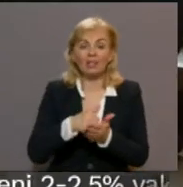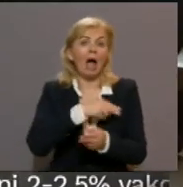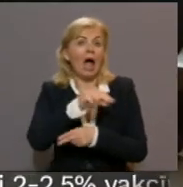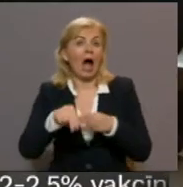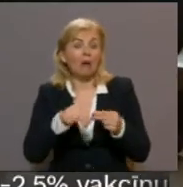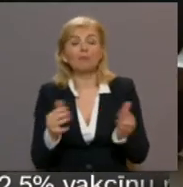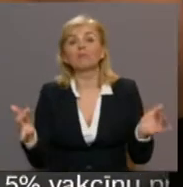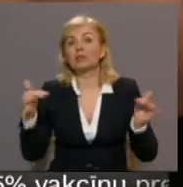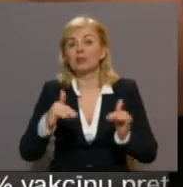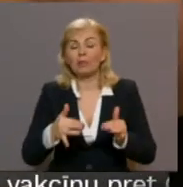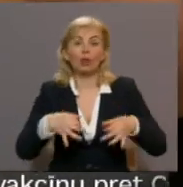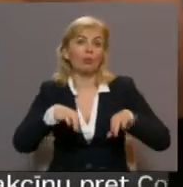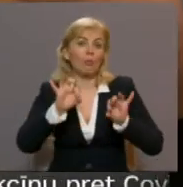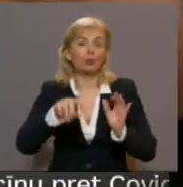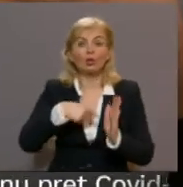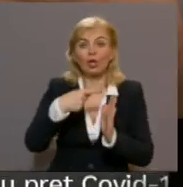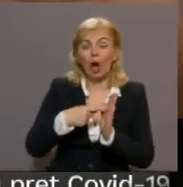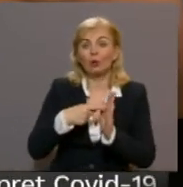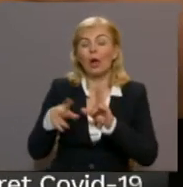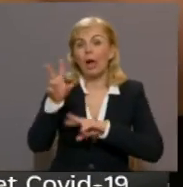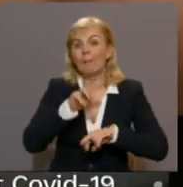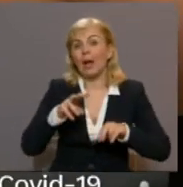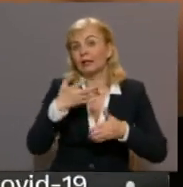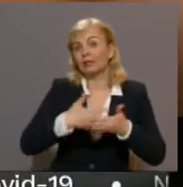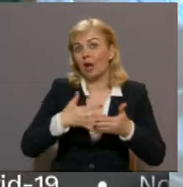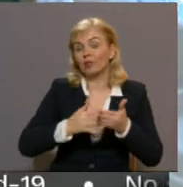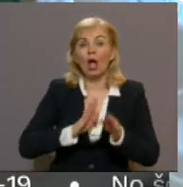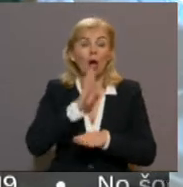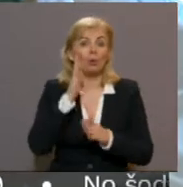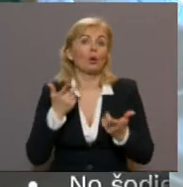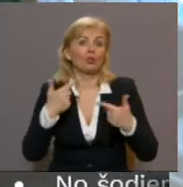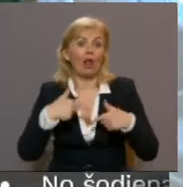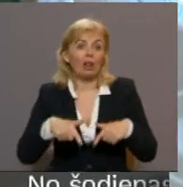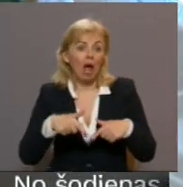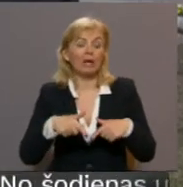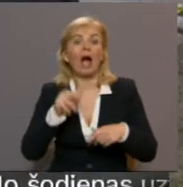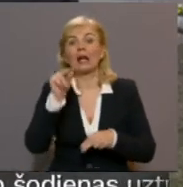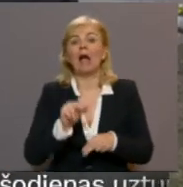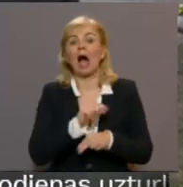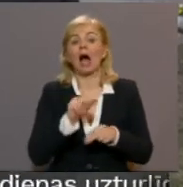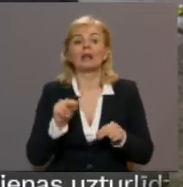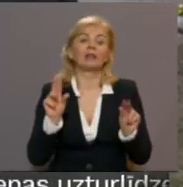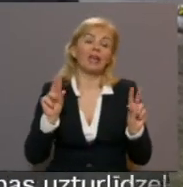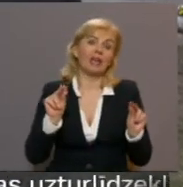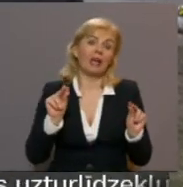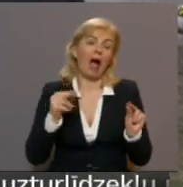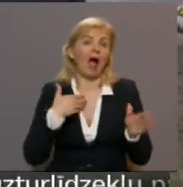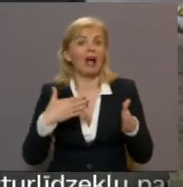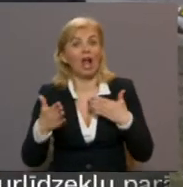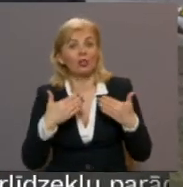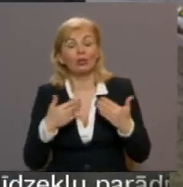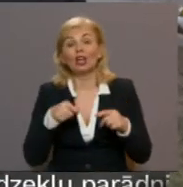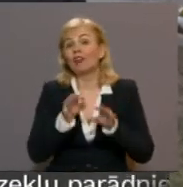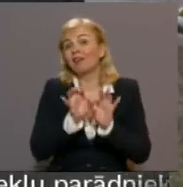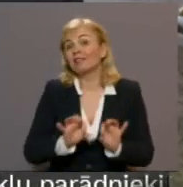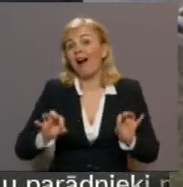būtiskus problēmu jautājumus un meklētu tiem iespējamos risinājumus, brokastu laiku pavadot garīgā gaisotnē. Šī ir tāda skaista tradīcija,